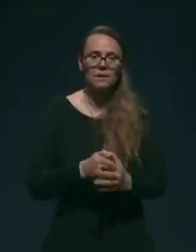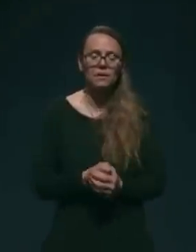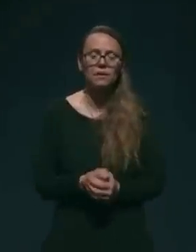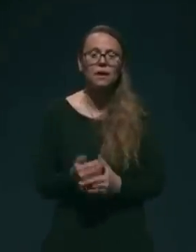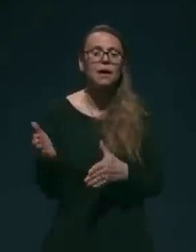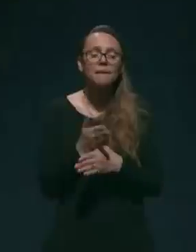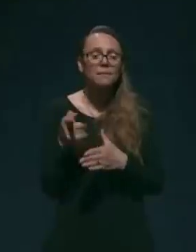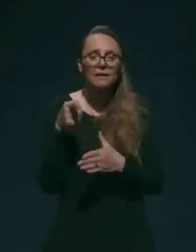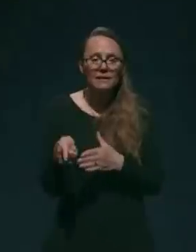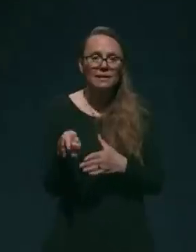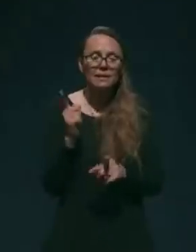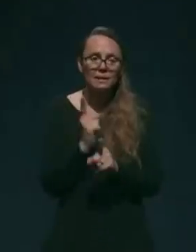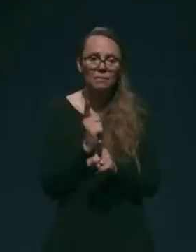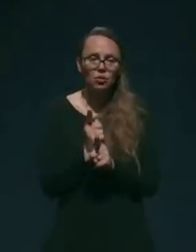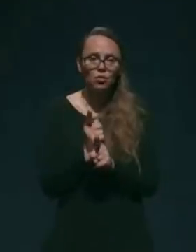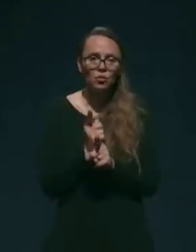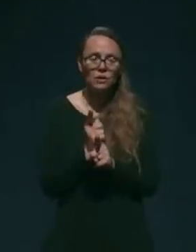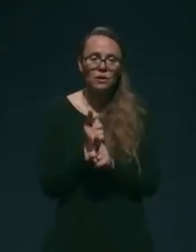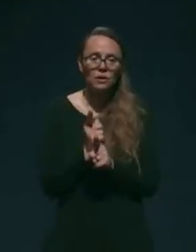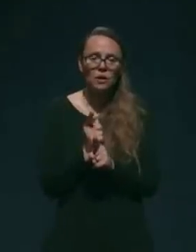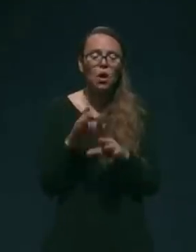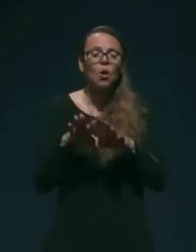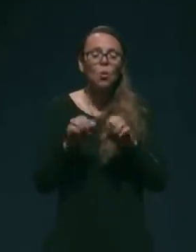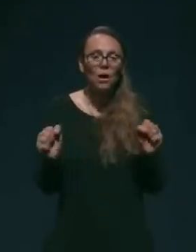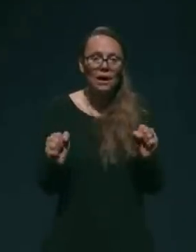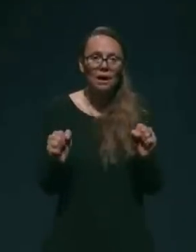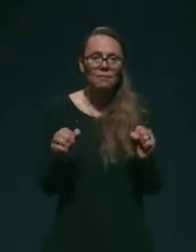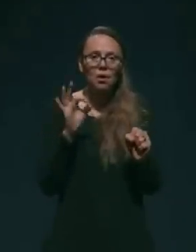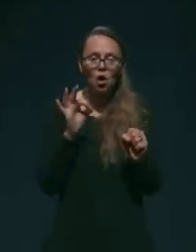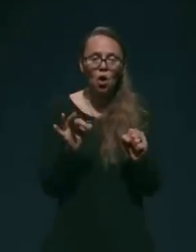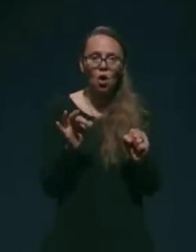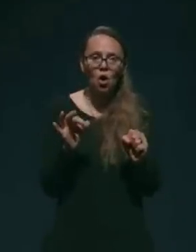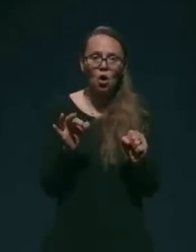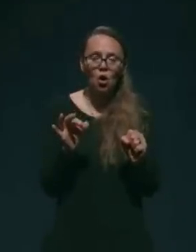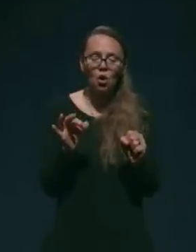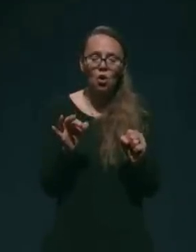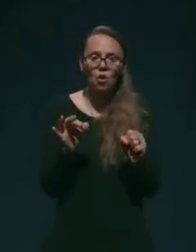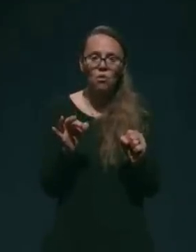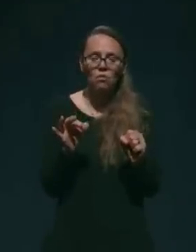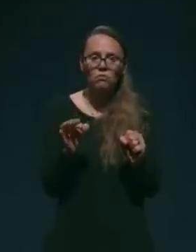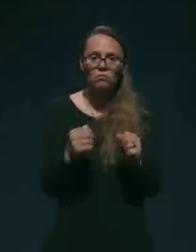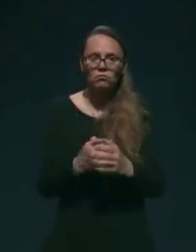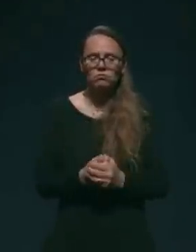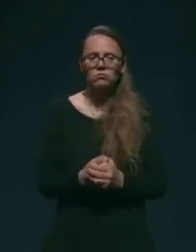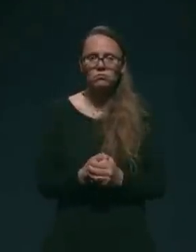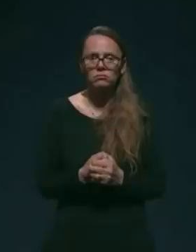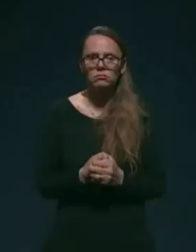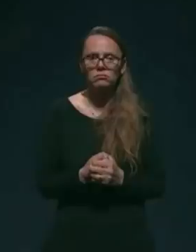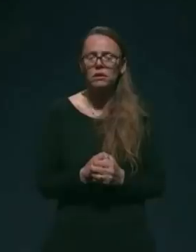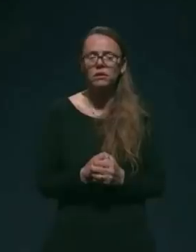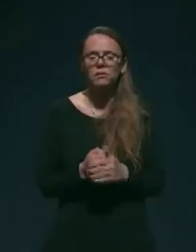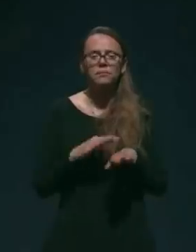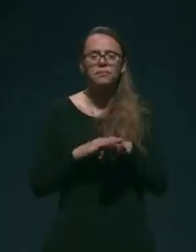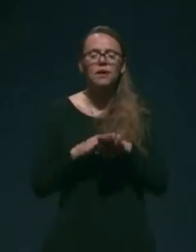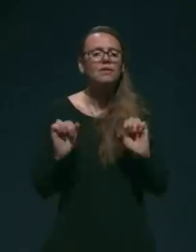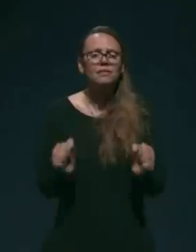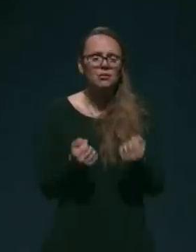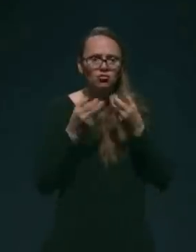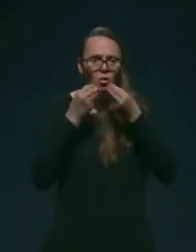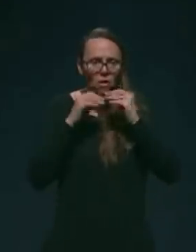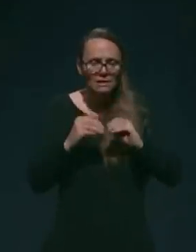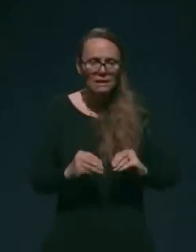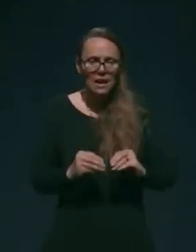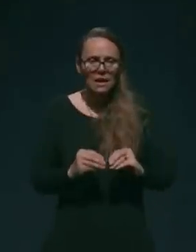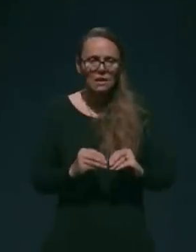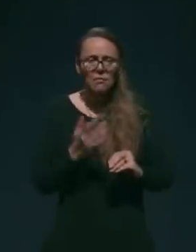njimi so tudi ukrepi o flizerkah in tako naprej. Jaz vam težko razlagam, ker ne vem točno na